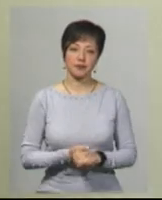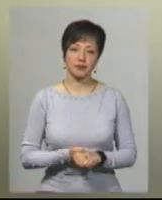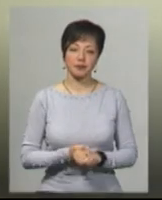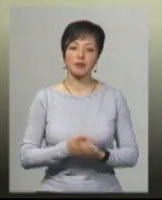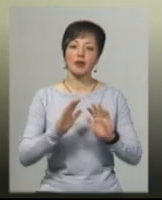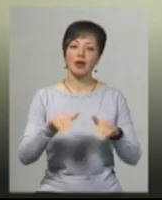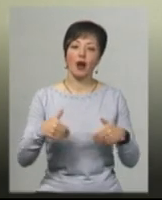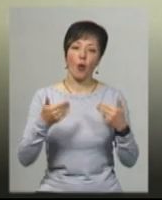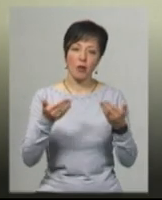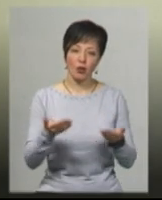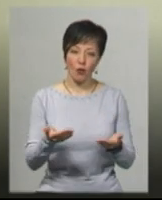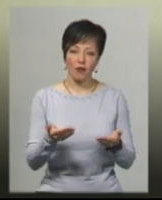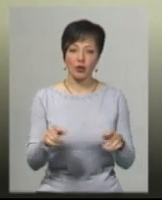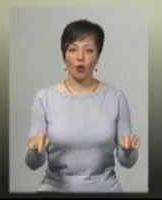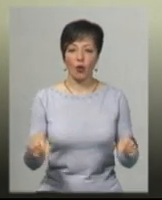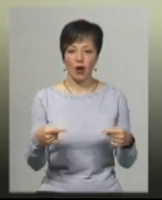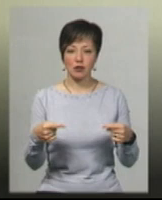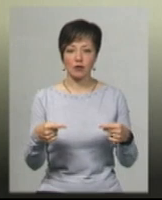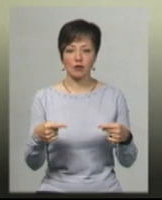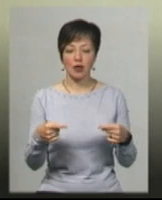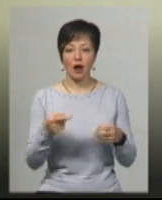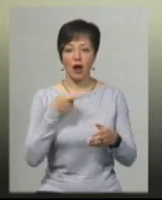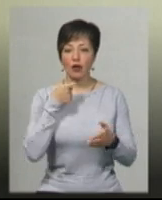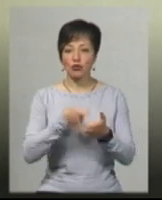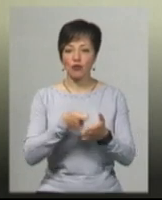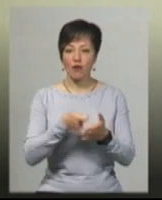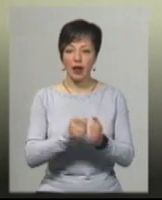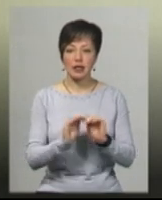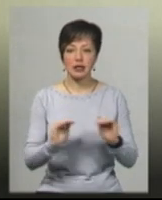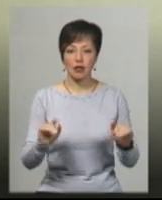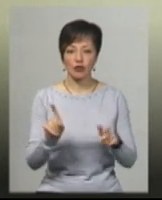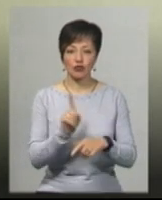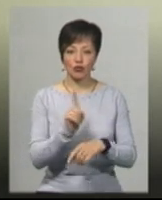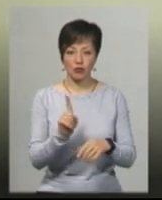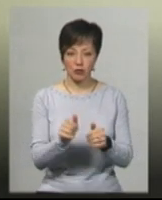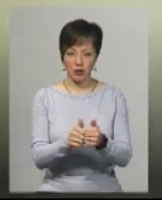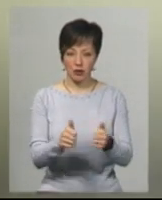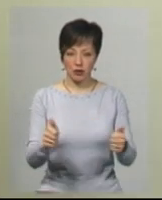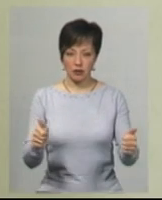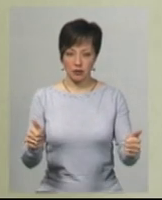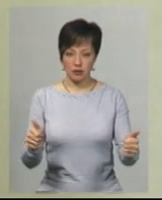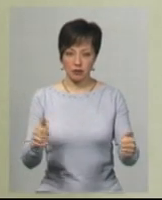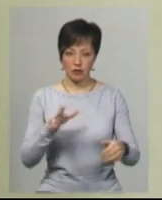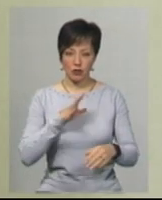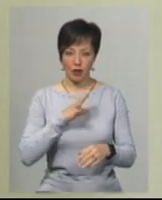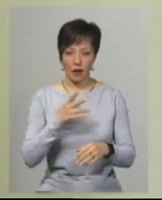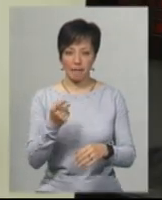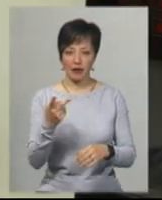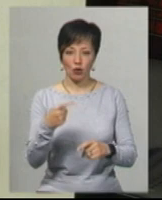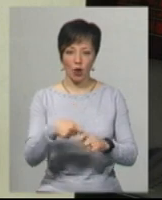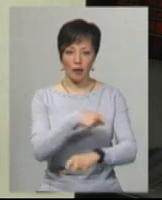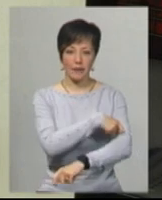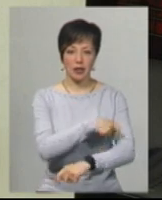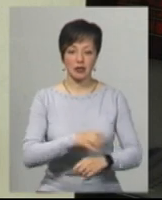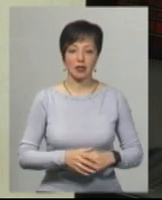Але рекомендовано організовувати, зокрема, харчування дітей так, щоб між ними була соціальна дистанція півтора метра.